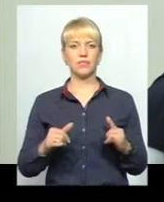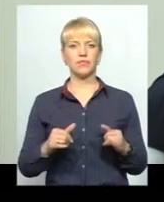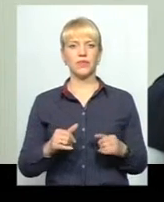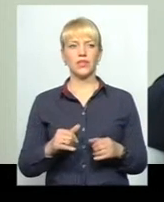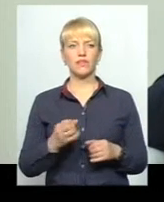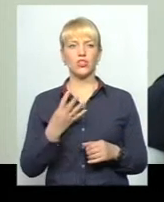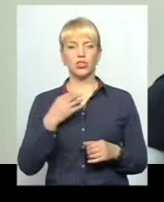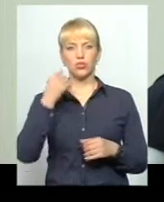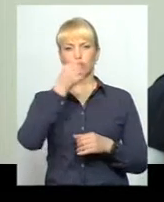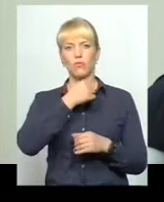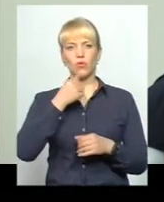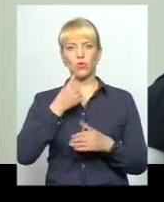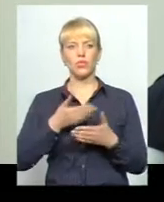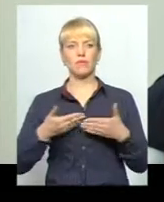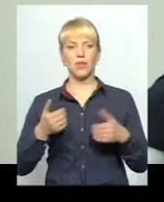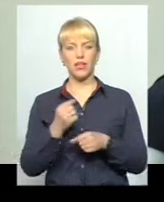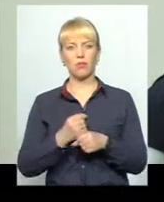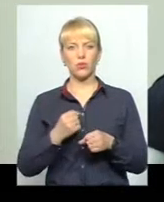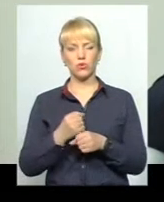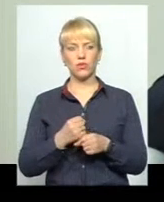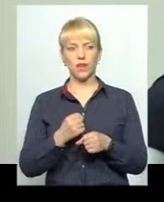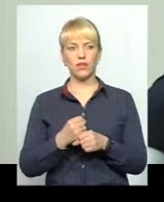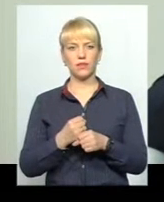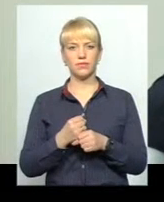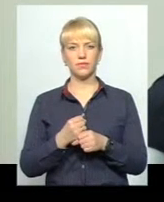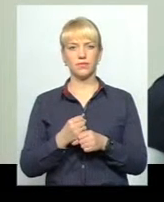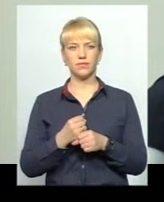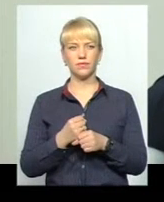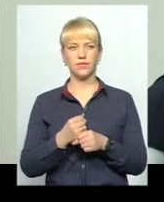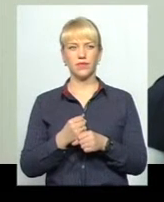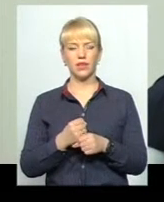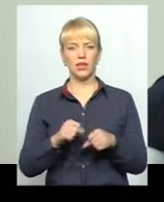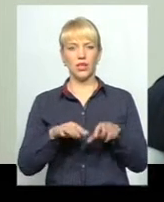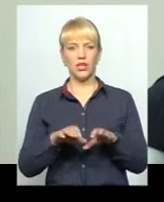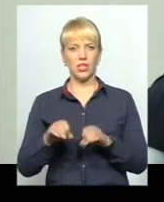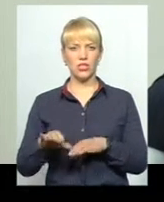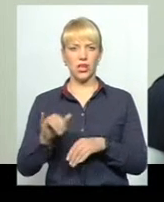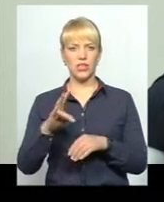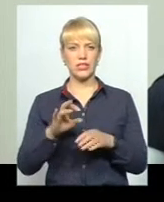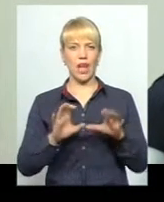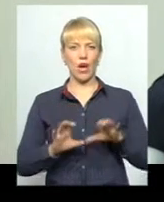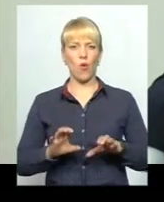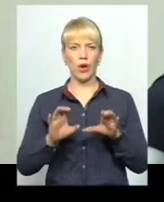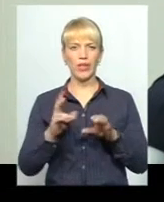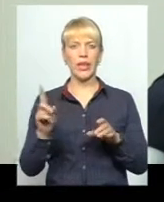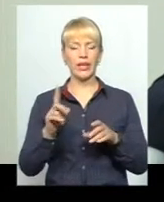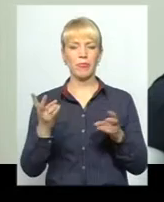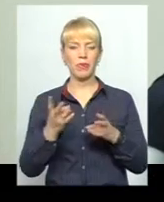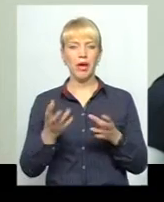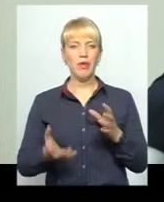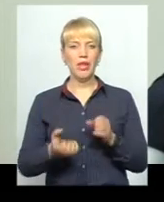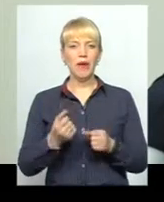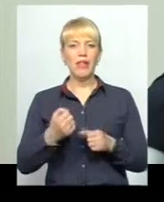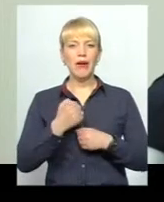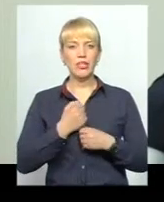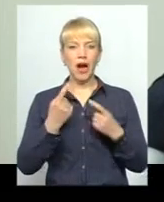в 2014 році ми напрацювали ряд рішень і законів, які потребували підтримки. На превеликий жаль,